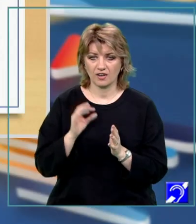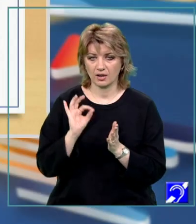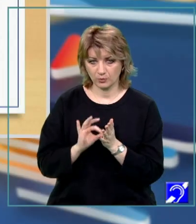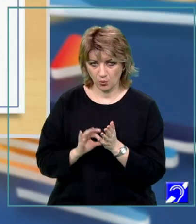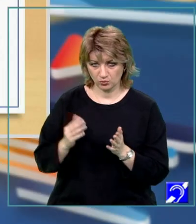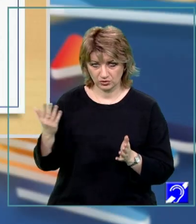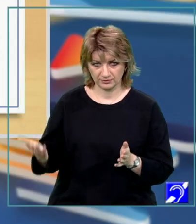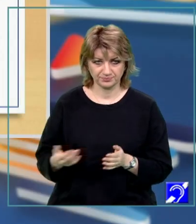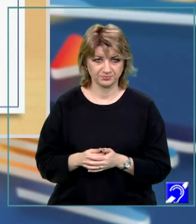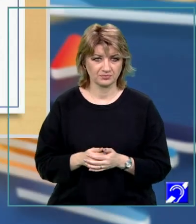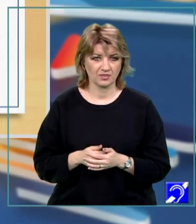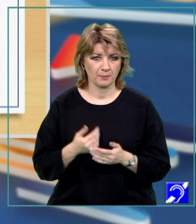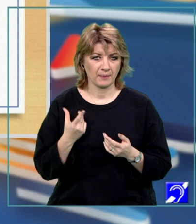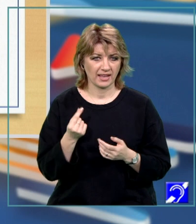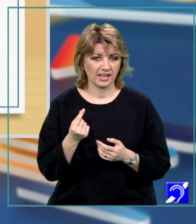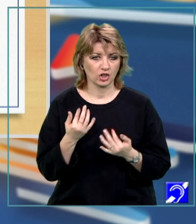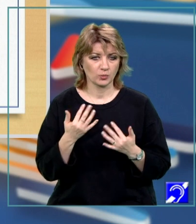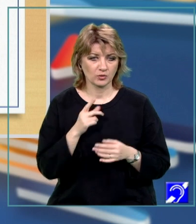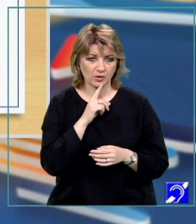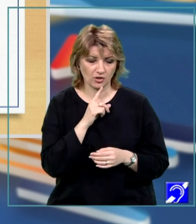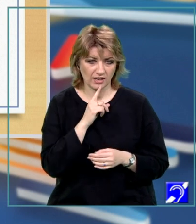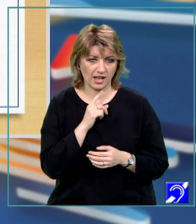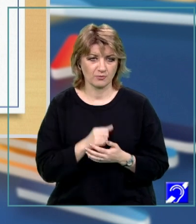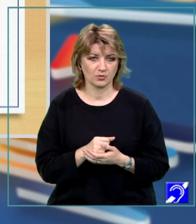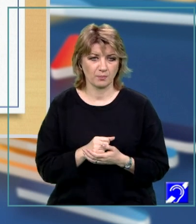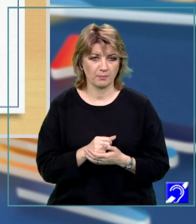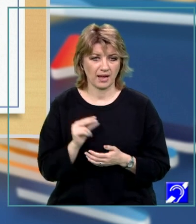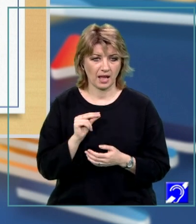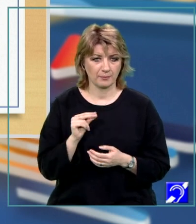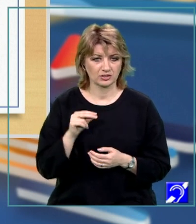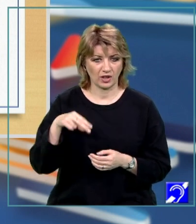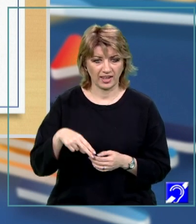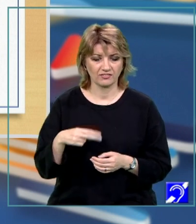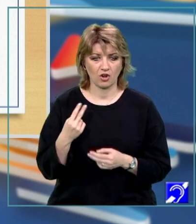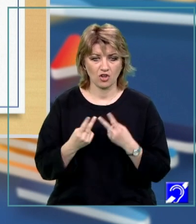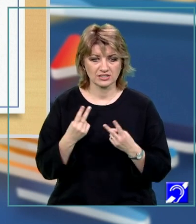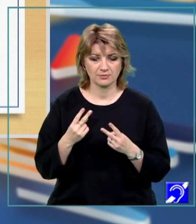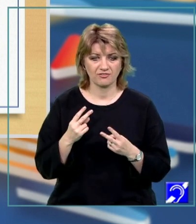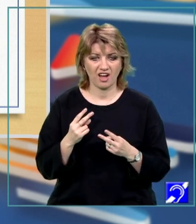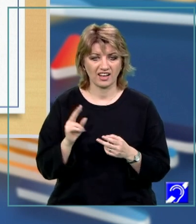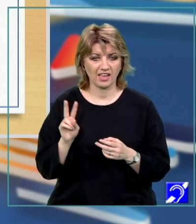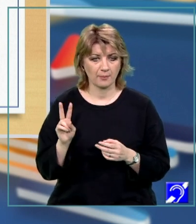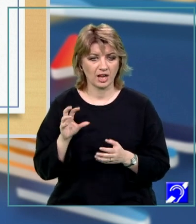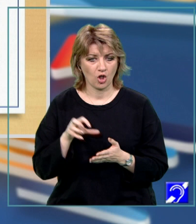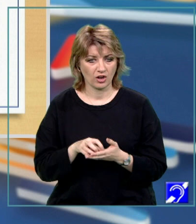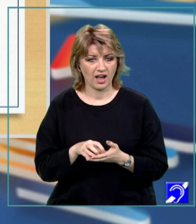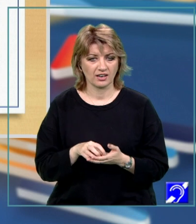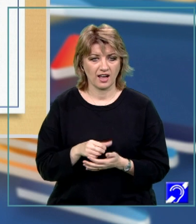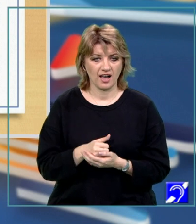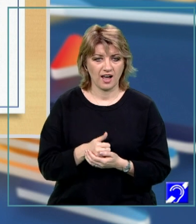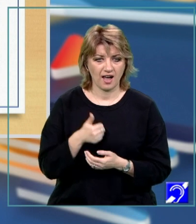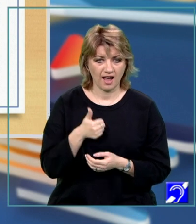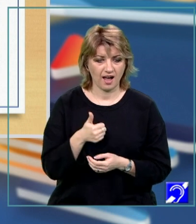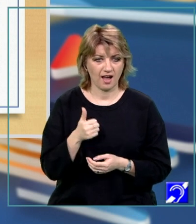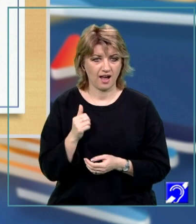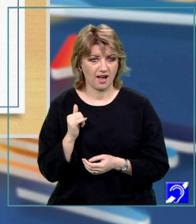Void perechi, numele sub programului, parametru, N. Folosim niște variabile locale, variabila I, variabila